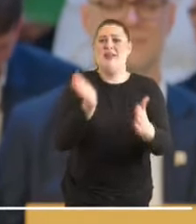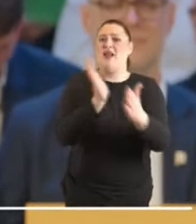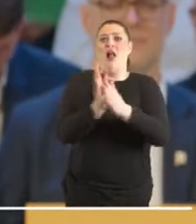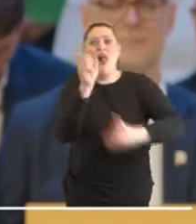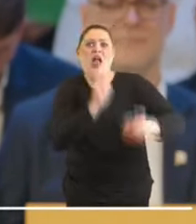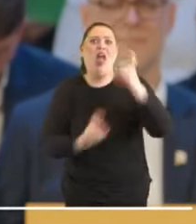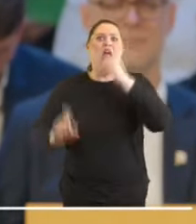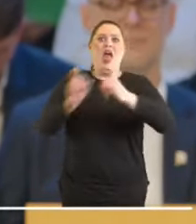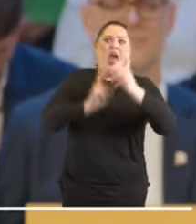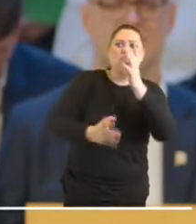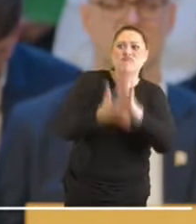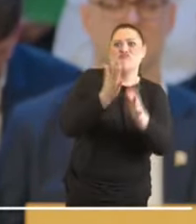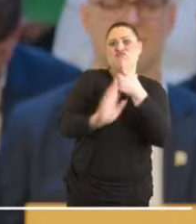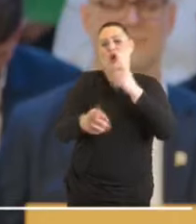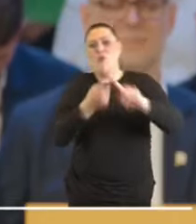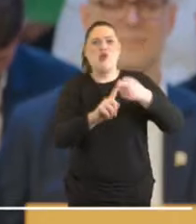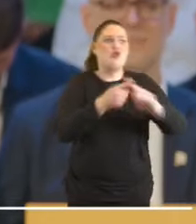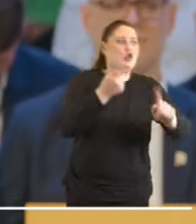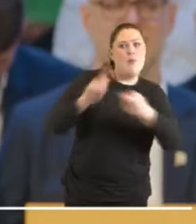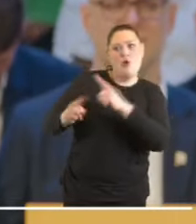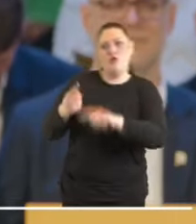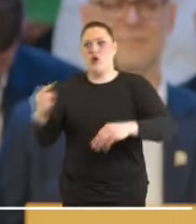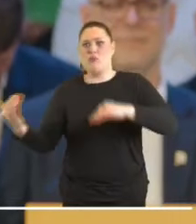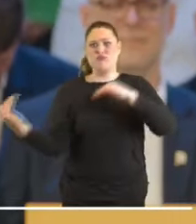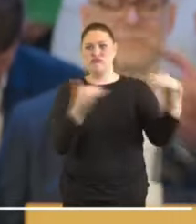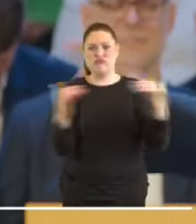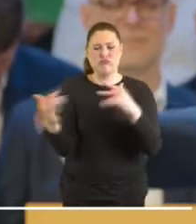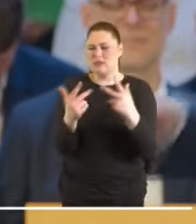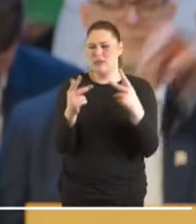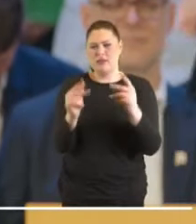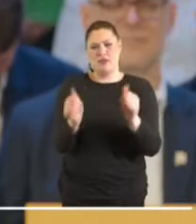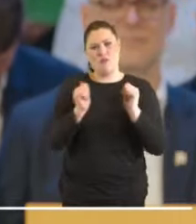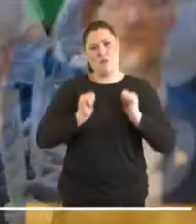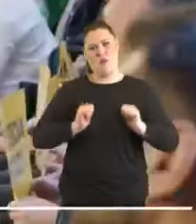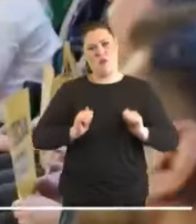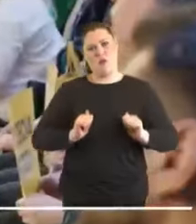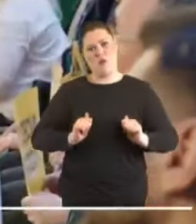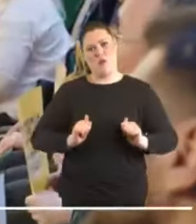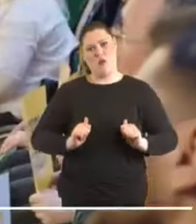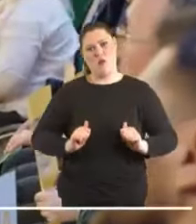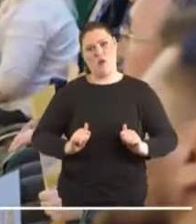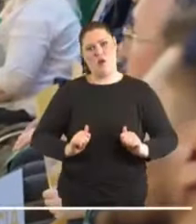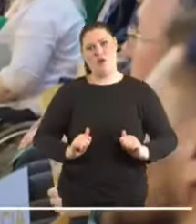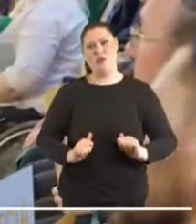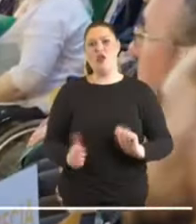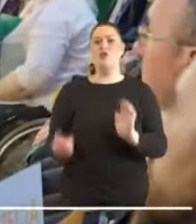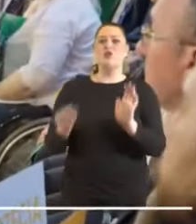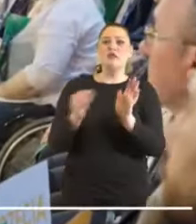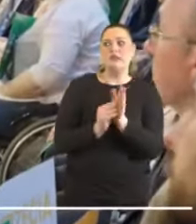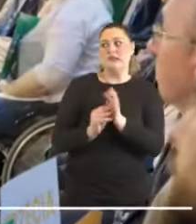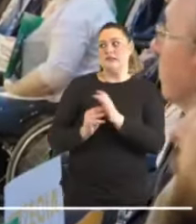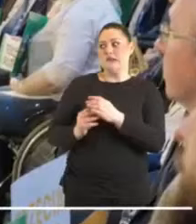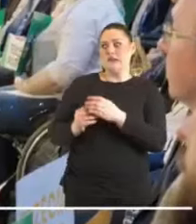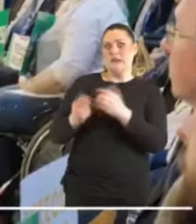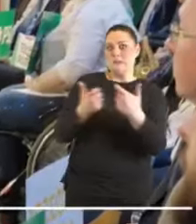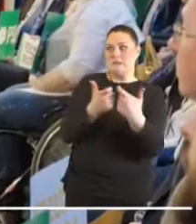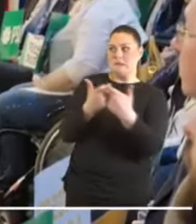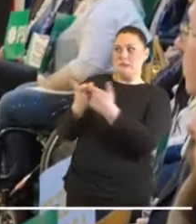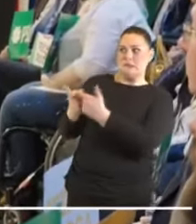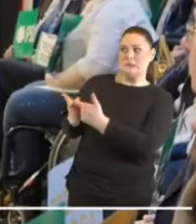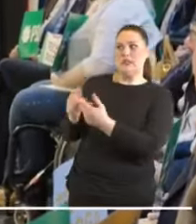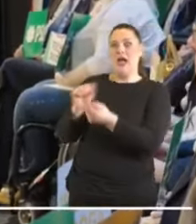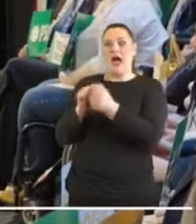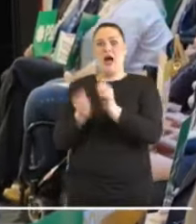wspiera cię, gdy tego potrzebujesz, a nie prześladuje, dodatkowo dręczy albo sprawdza, jak mówił Władek,